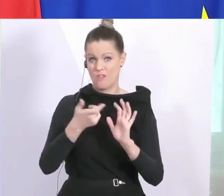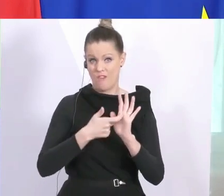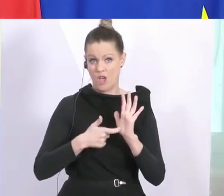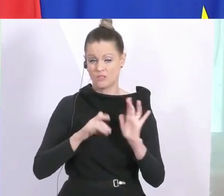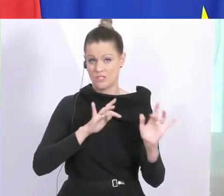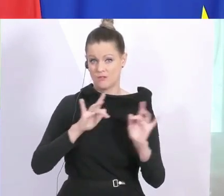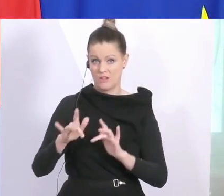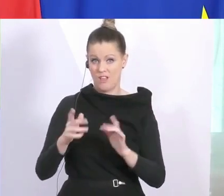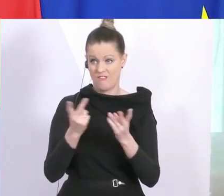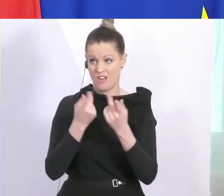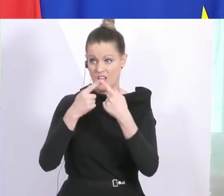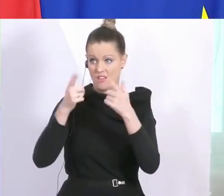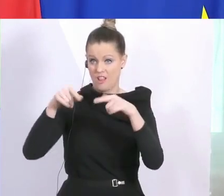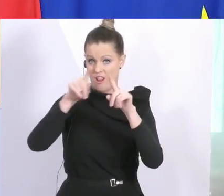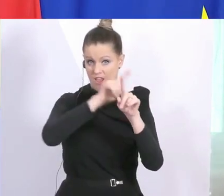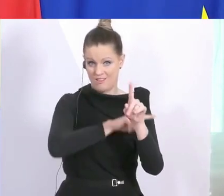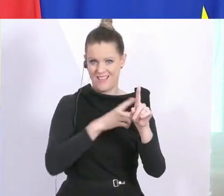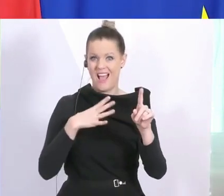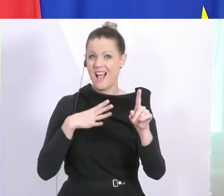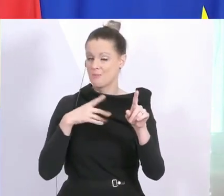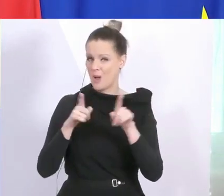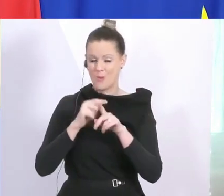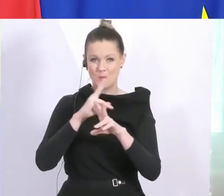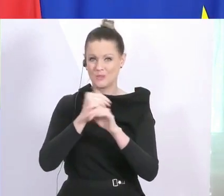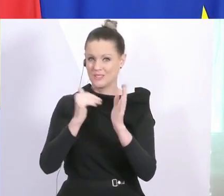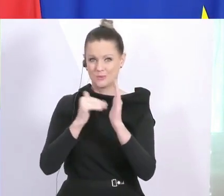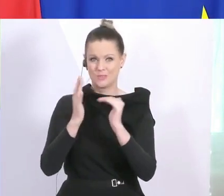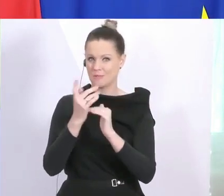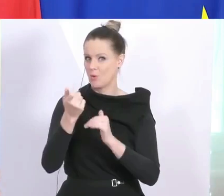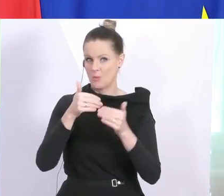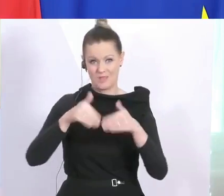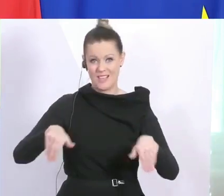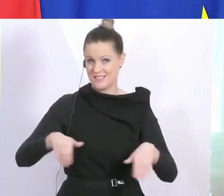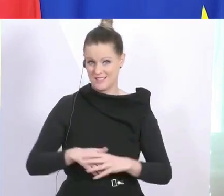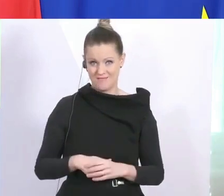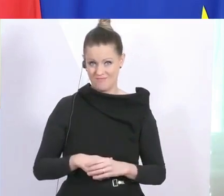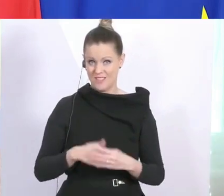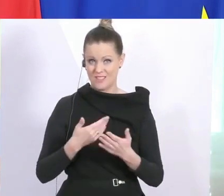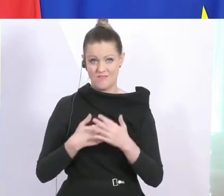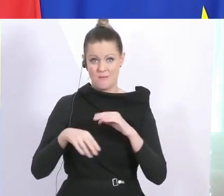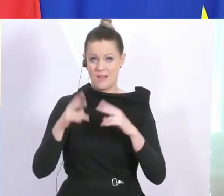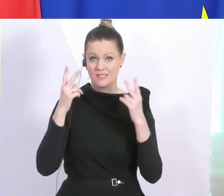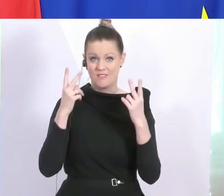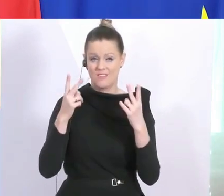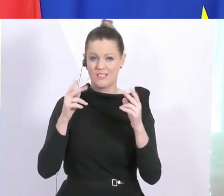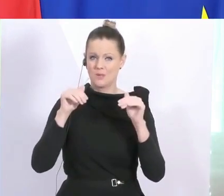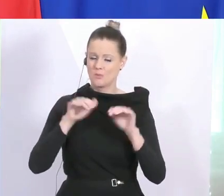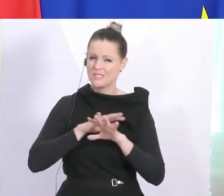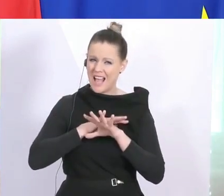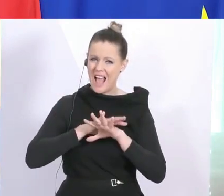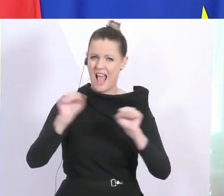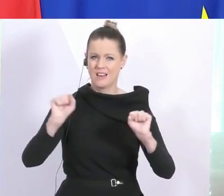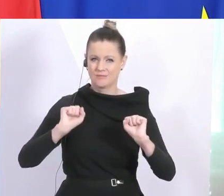Länder, aber auch das österreichische System wird hier sehr bald an die Grenzen stoßen. Das heißt, wichtigstes Ziel, alles zu tun,